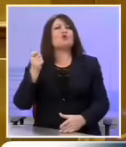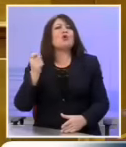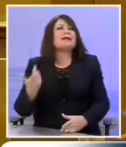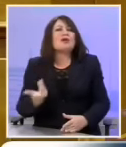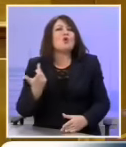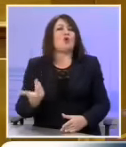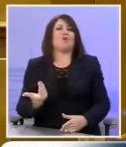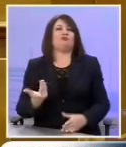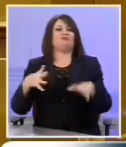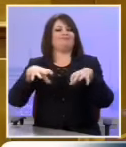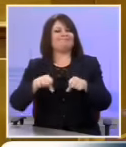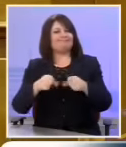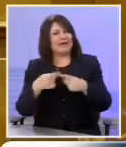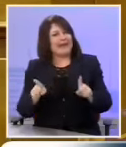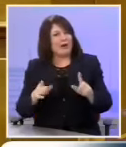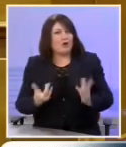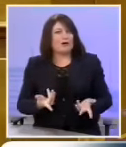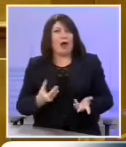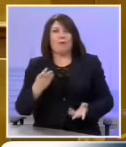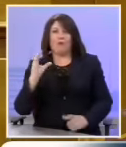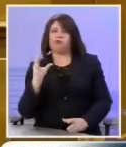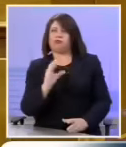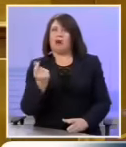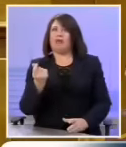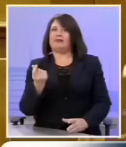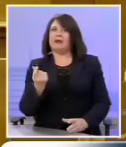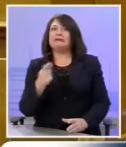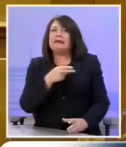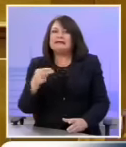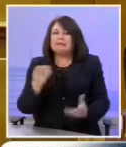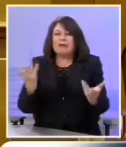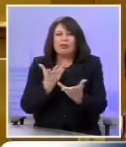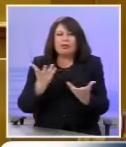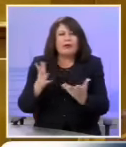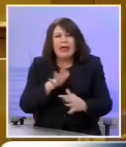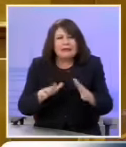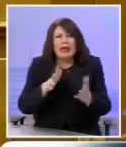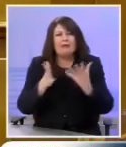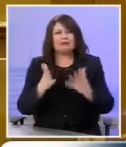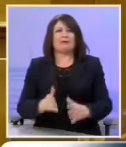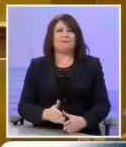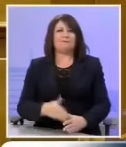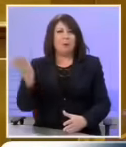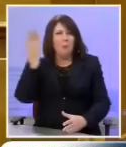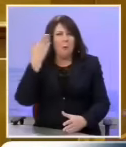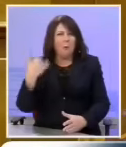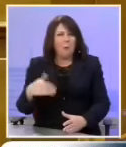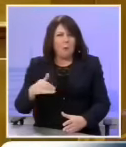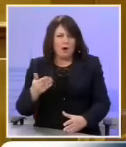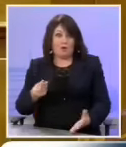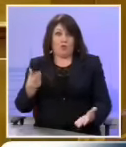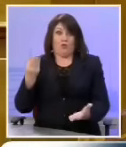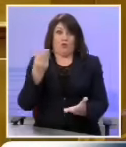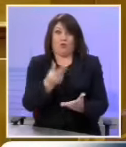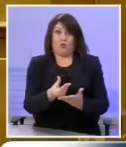που είναι περίεργο που είναι σκοτεινό. Άρα το υπερβολικό τίμημα δεν είναι η επιτυχία του κράτους